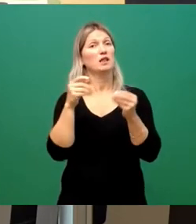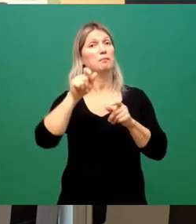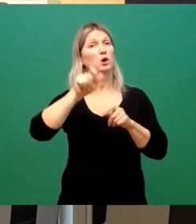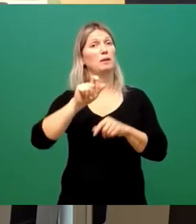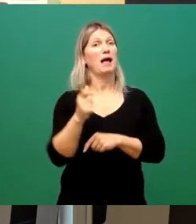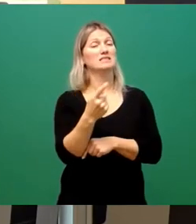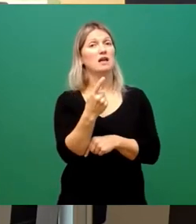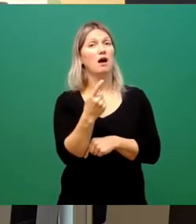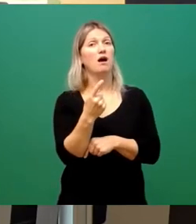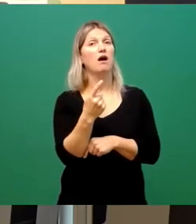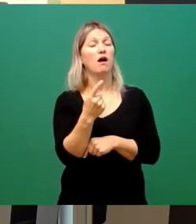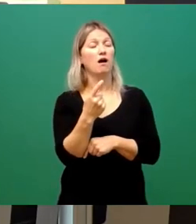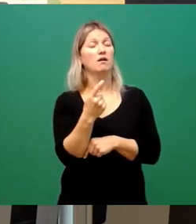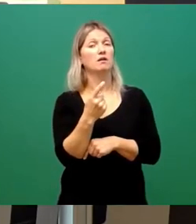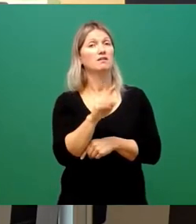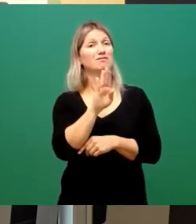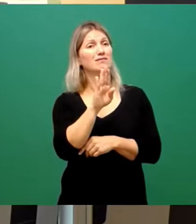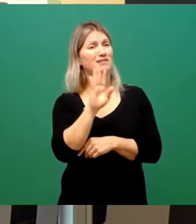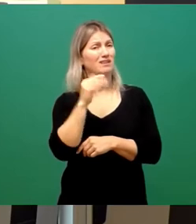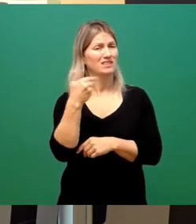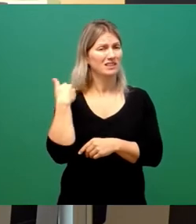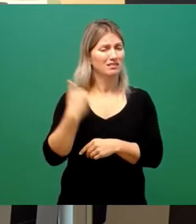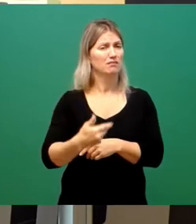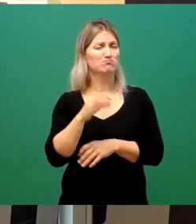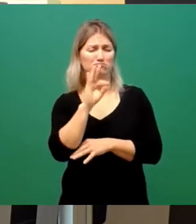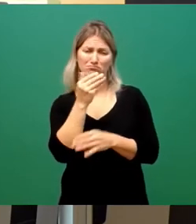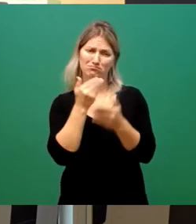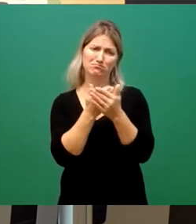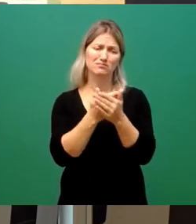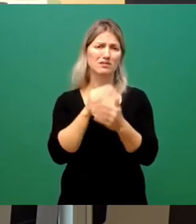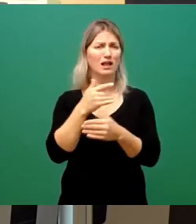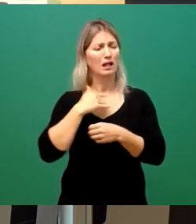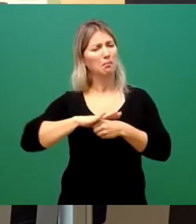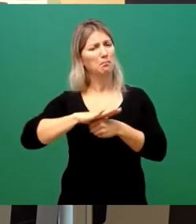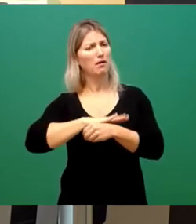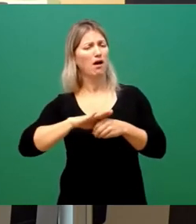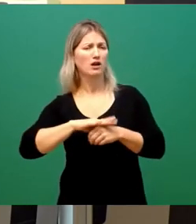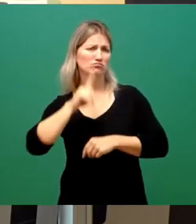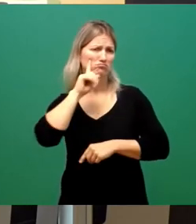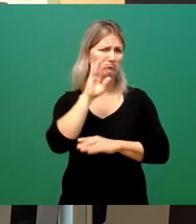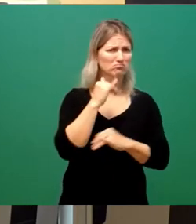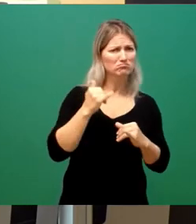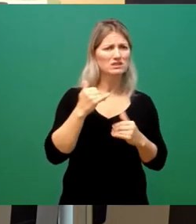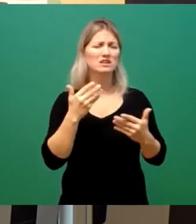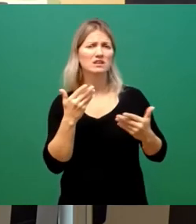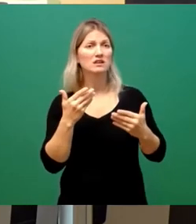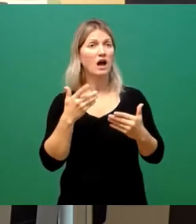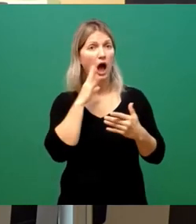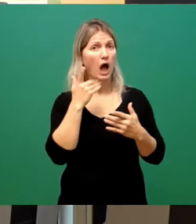Bürgermeister, die also bewiesen haben, dass sie ihren Bereich im Griff haben und die auch in schwieriger werdenden Zeiten ihre